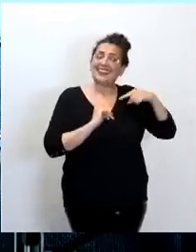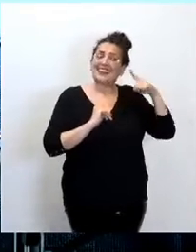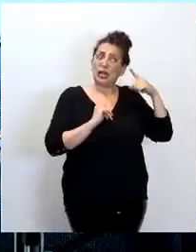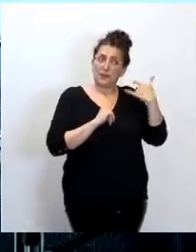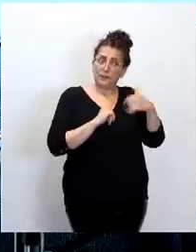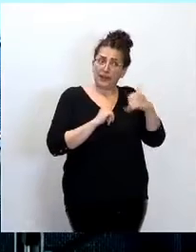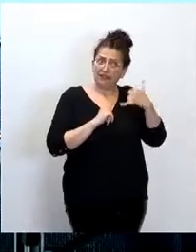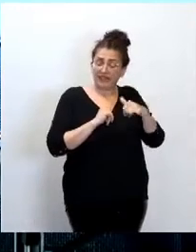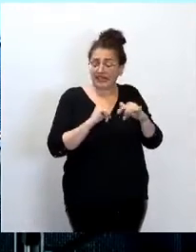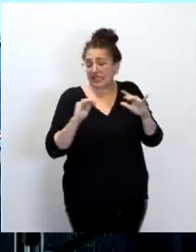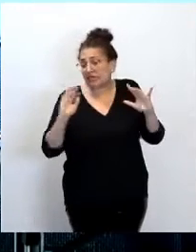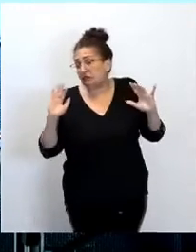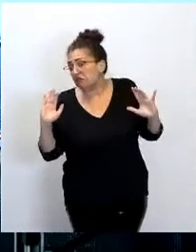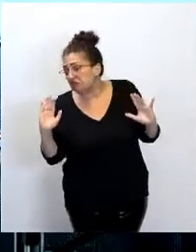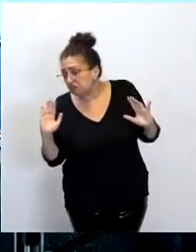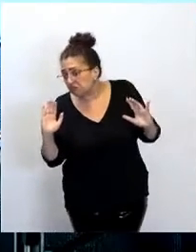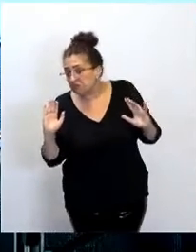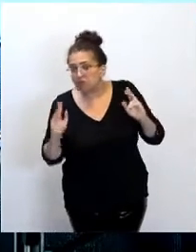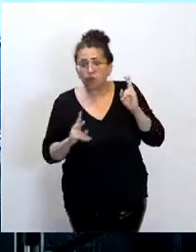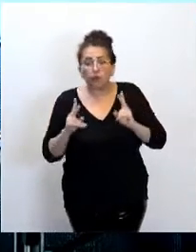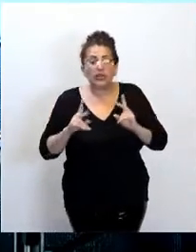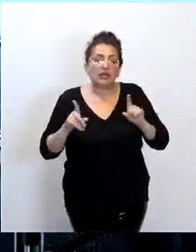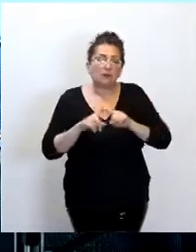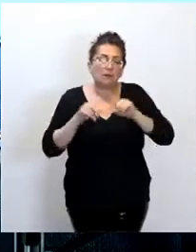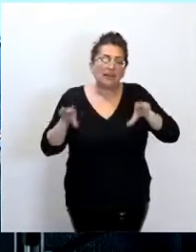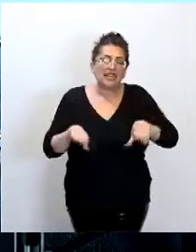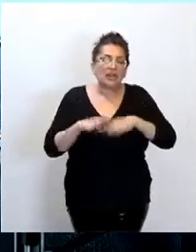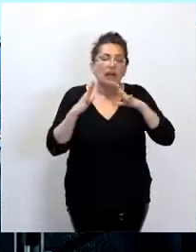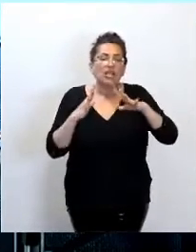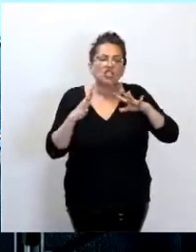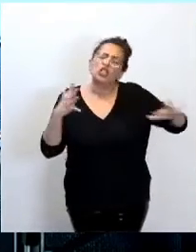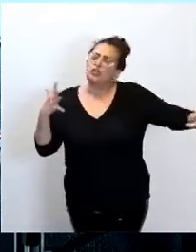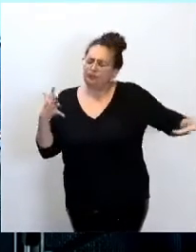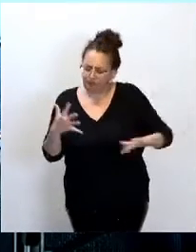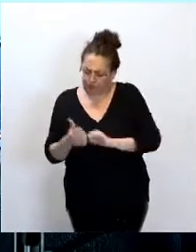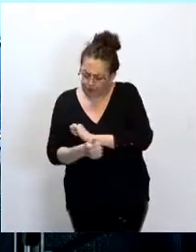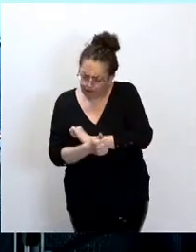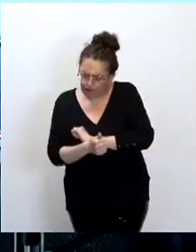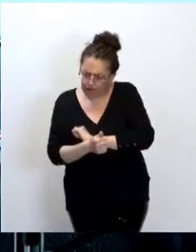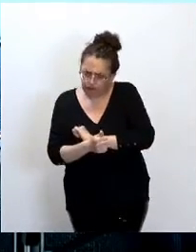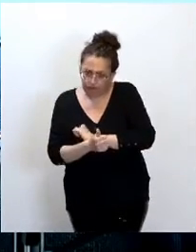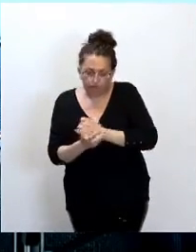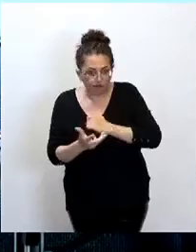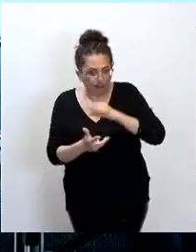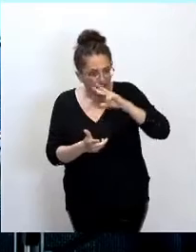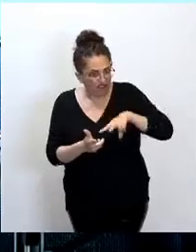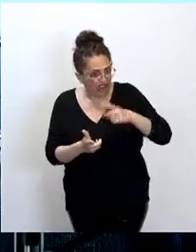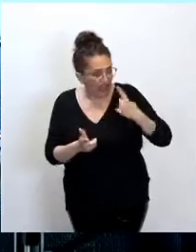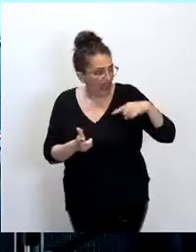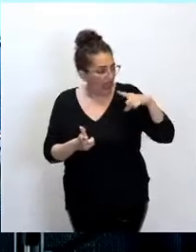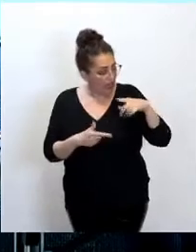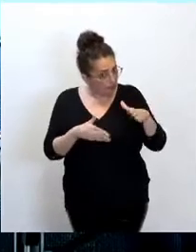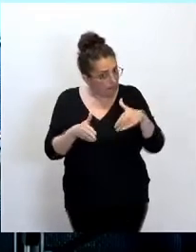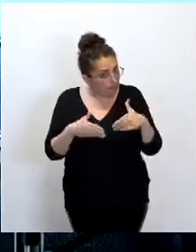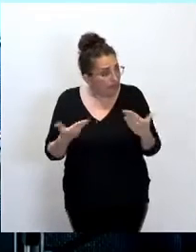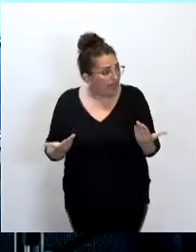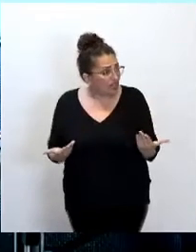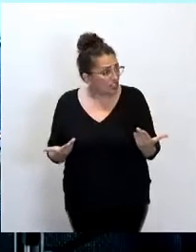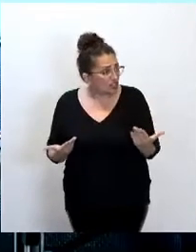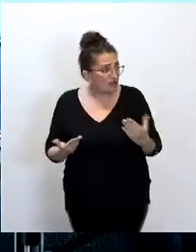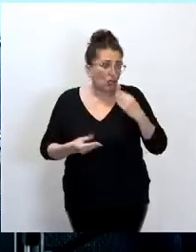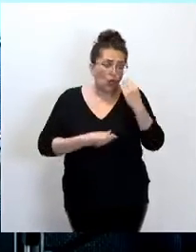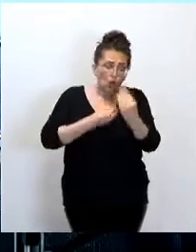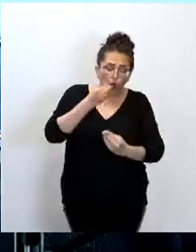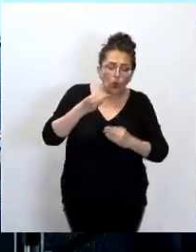volonté pour vous de faire table rase de quelque chose qui existait et qui fonctionnait ? Est-ce que c'est l'envie de faire croire que c'est un projet